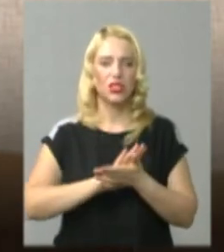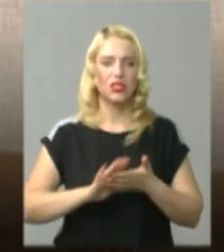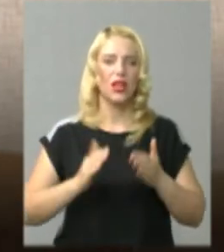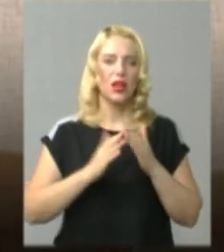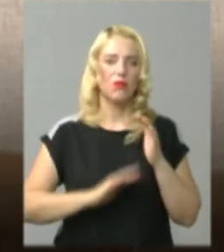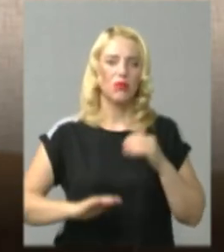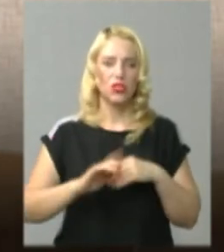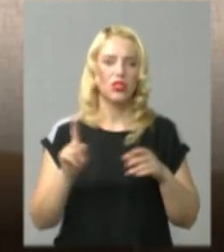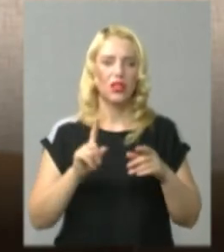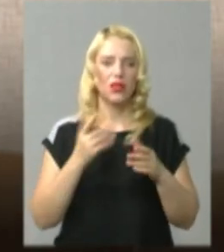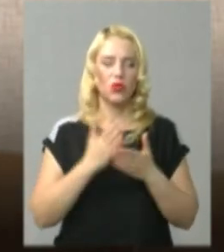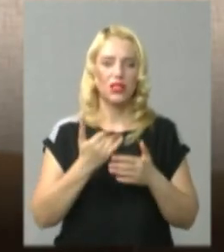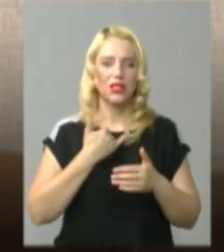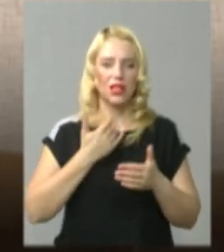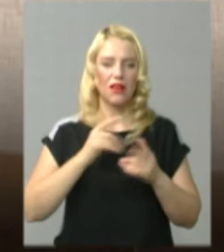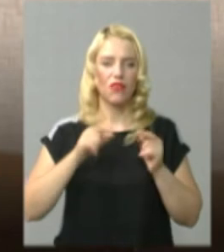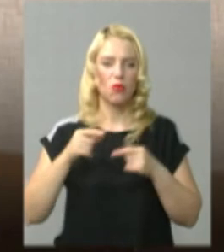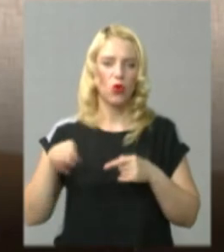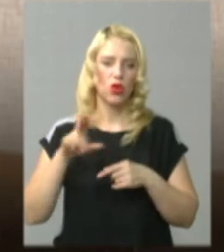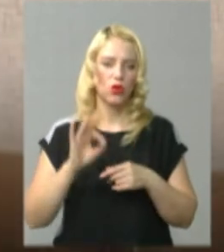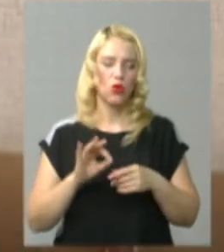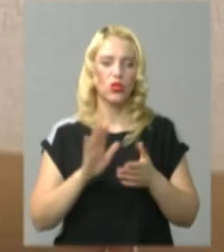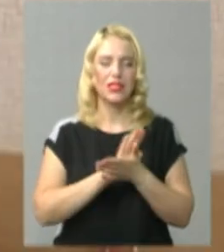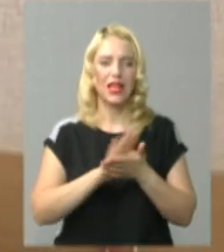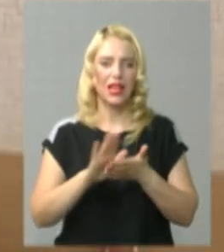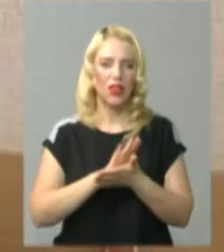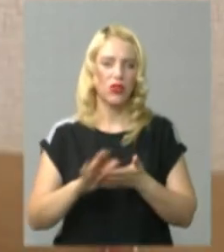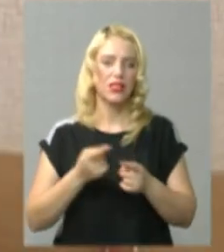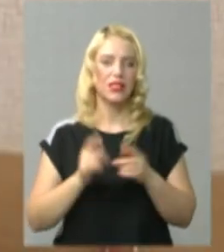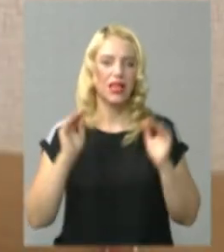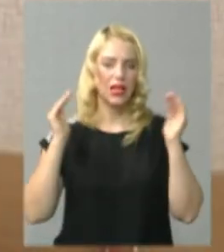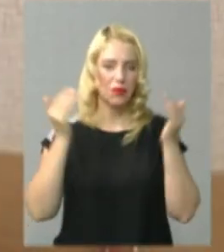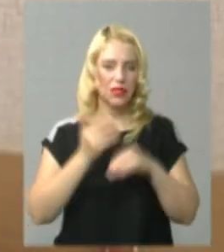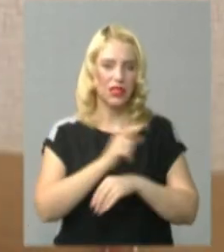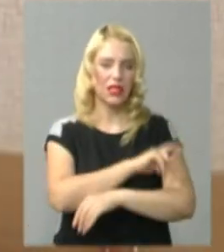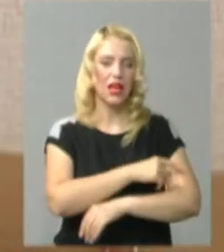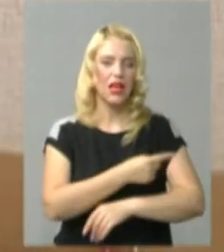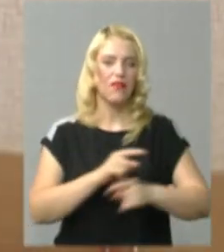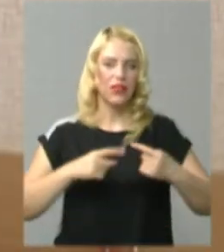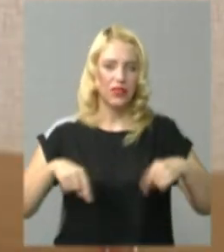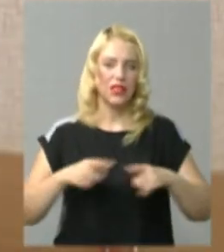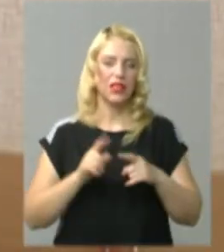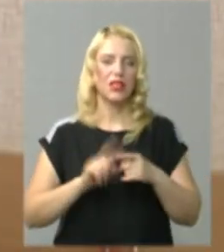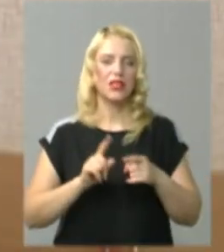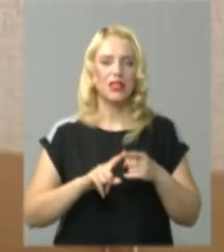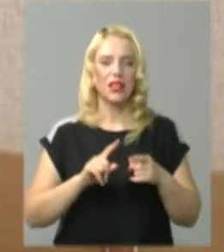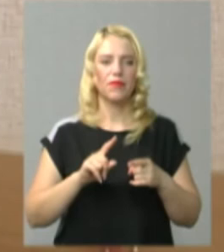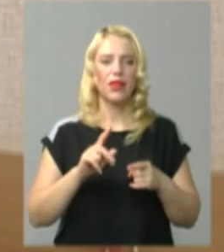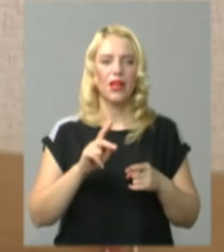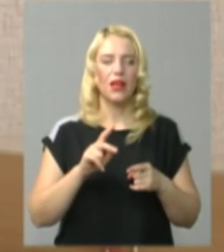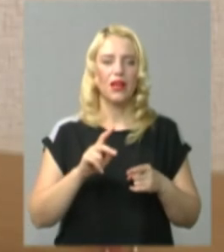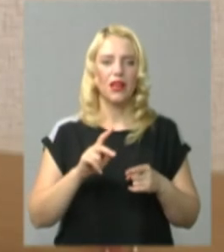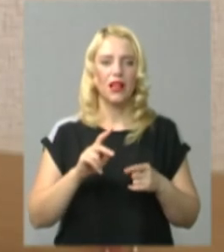там, де в нас є вимоги до стерильності, це реанімаційне відділення, це катетеризаційні лабораторії,